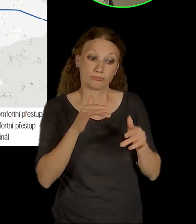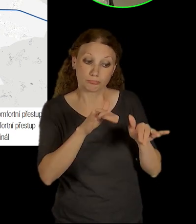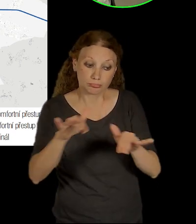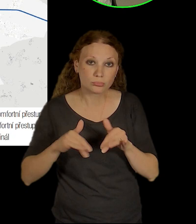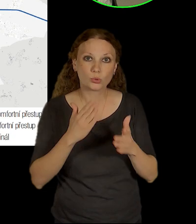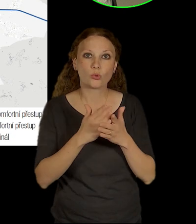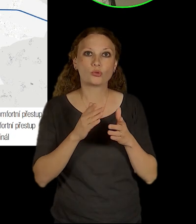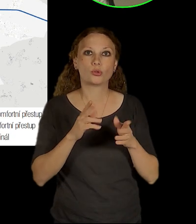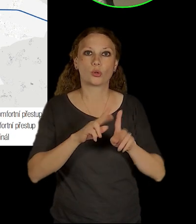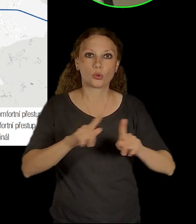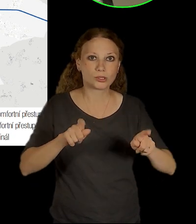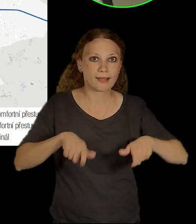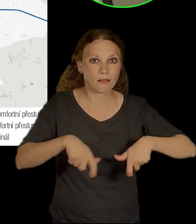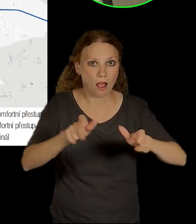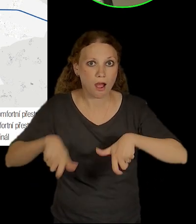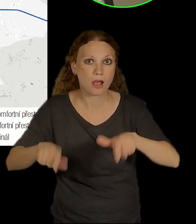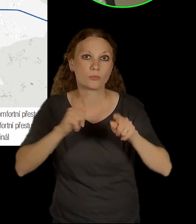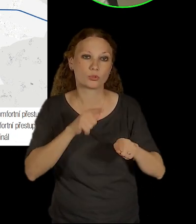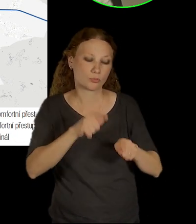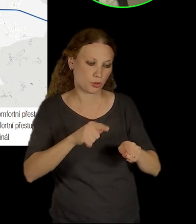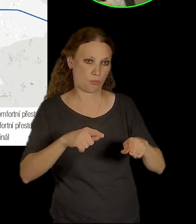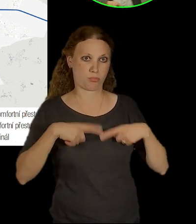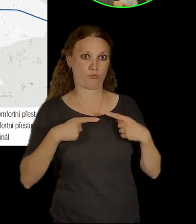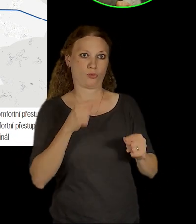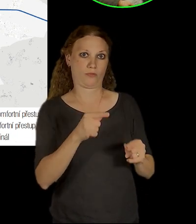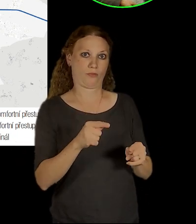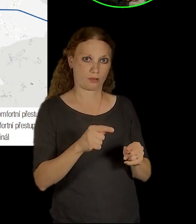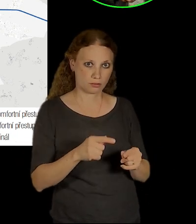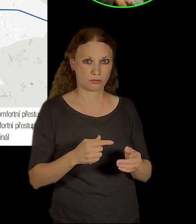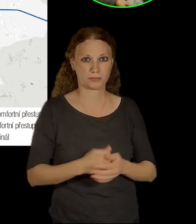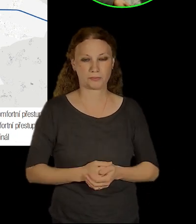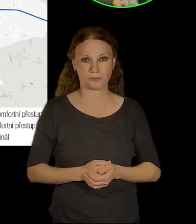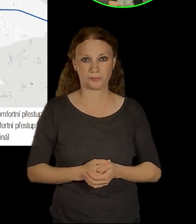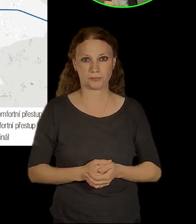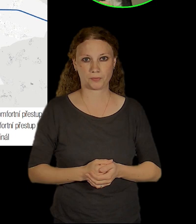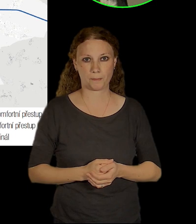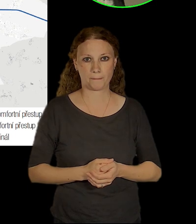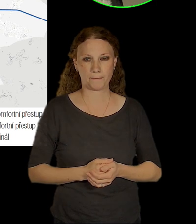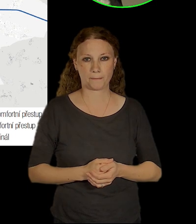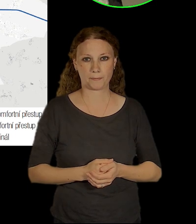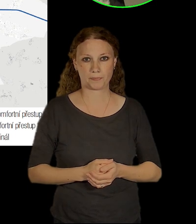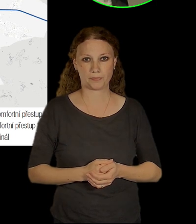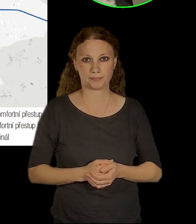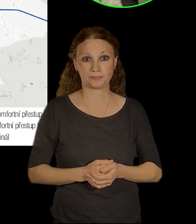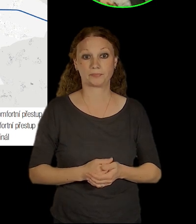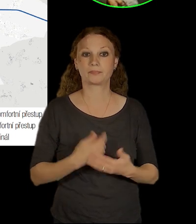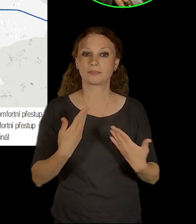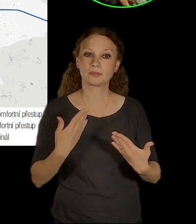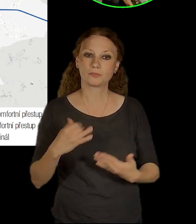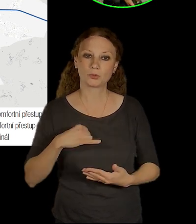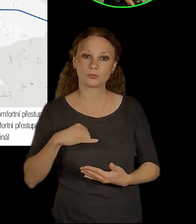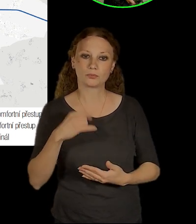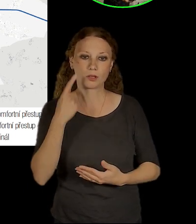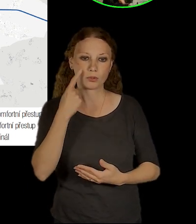dneska máme a s těmi úzly, které už dneska máme. Když se vlastně podíváme na co všechno vlastně dneska